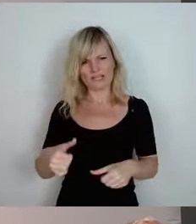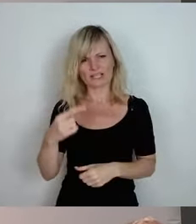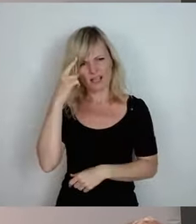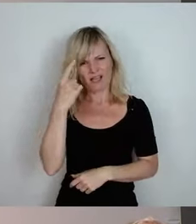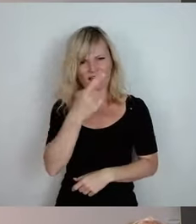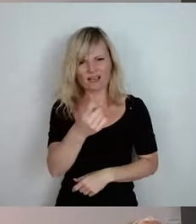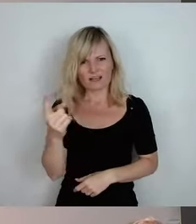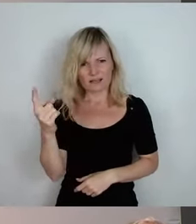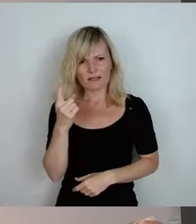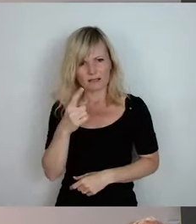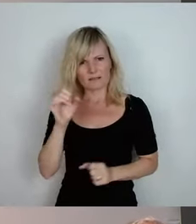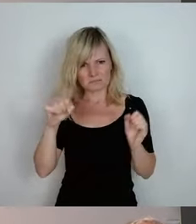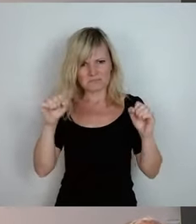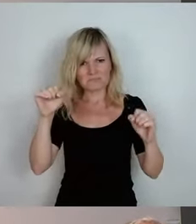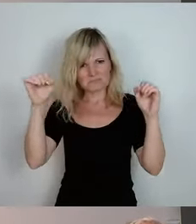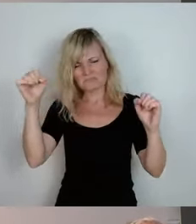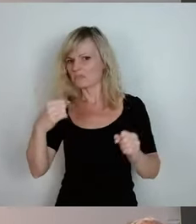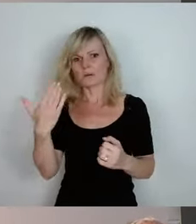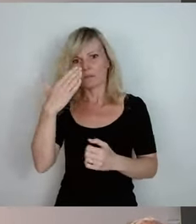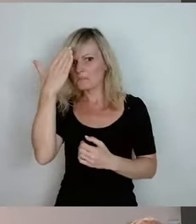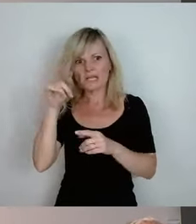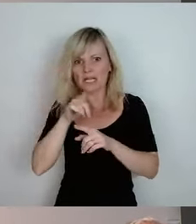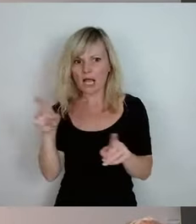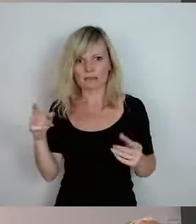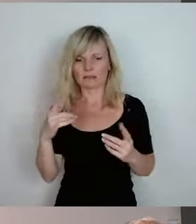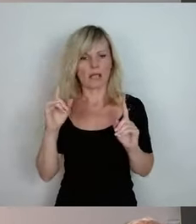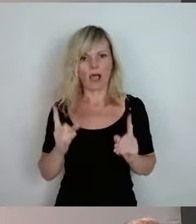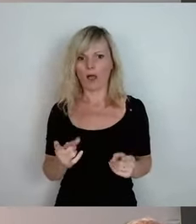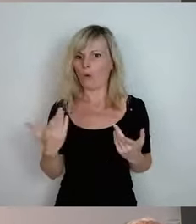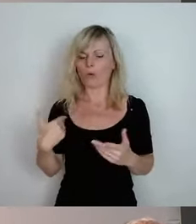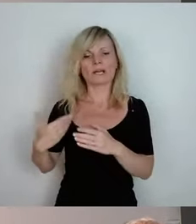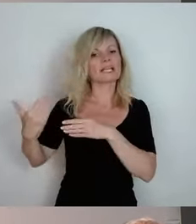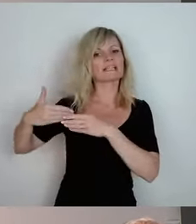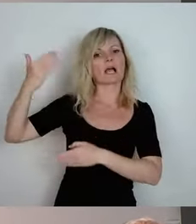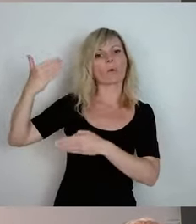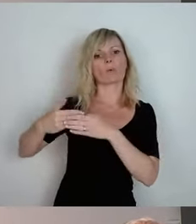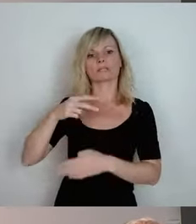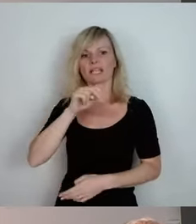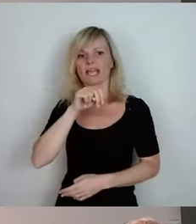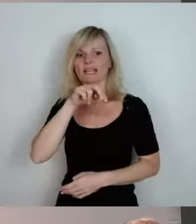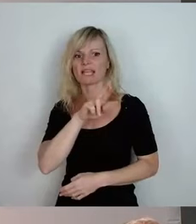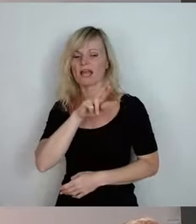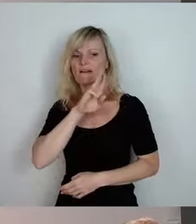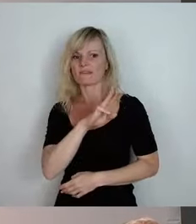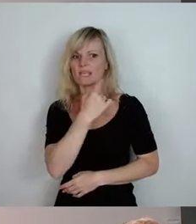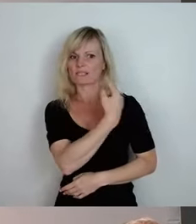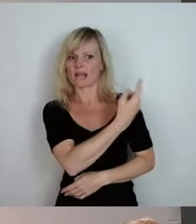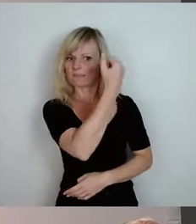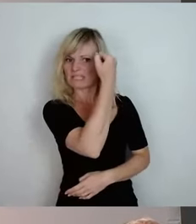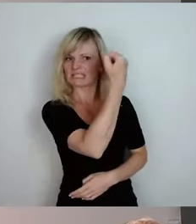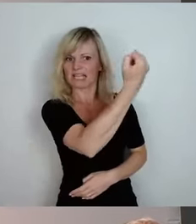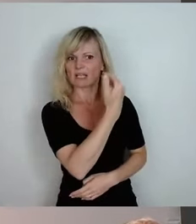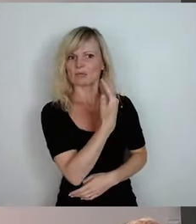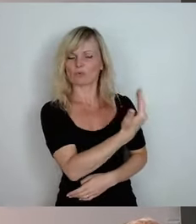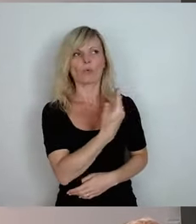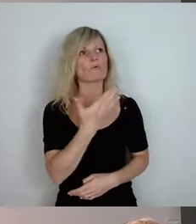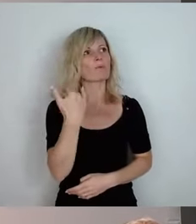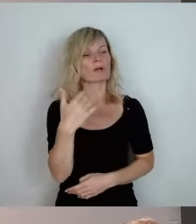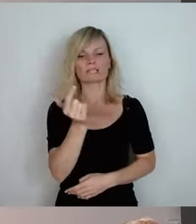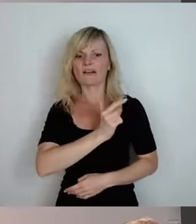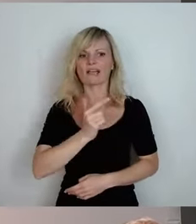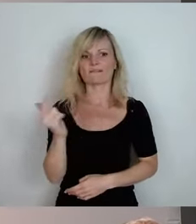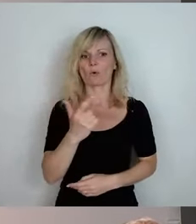absolut unbekannt. Es wurde auch vor dem Hintergrund in Nordrhein-Westfalen, die das als Idee hatten, jetzt vor zwei Wochen im Kabinett